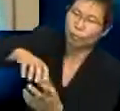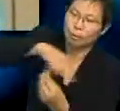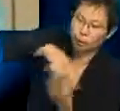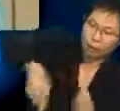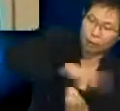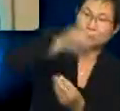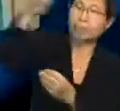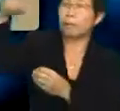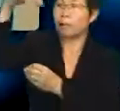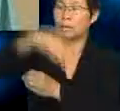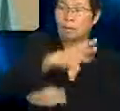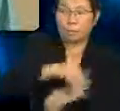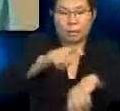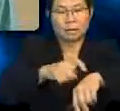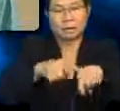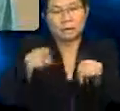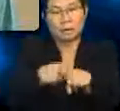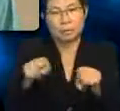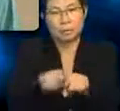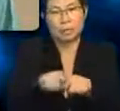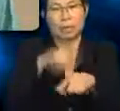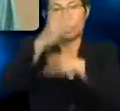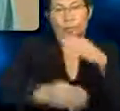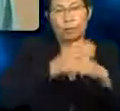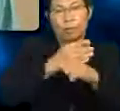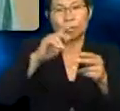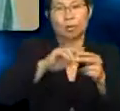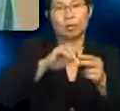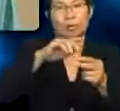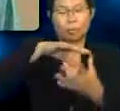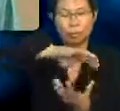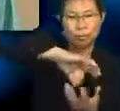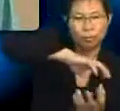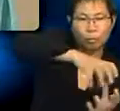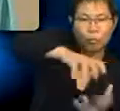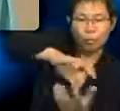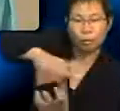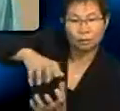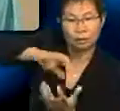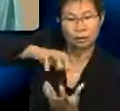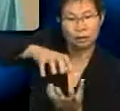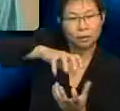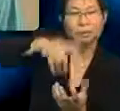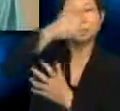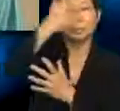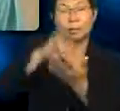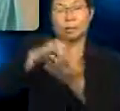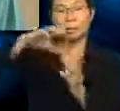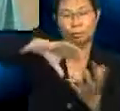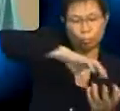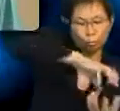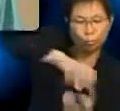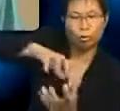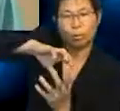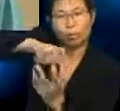dan dalam masa yang sama, bumi berputar pada paksinya. Akibat putaran bumi